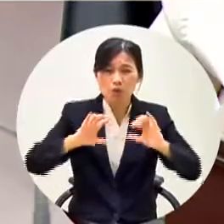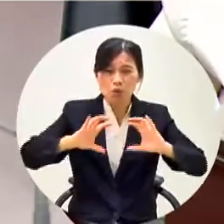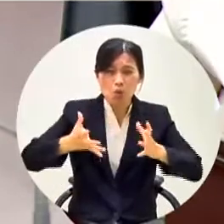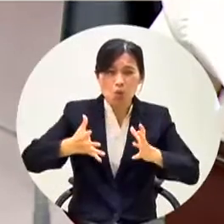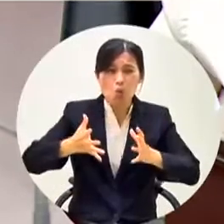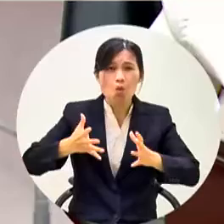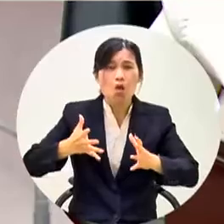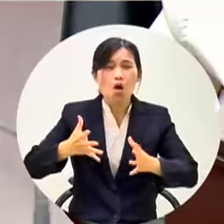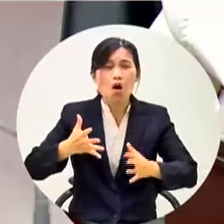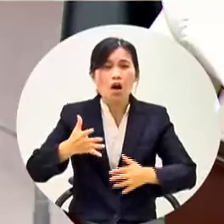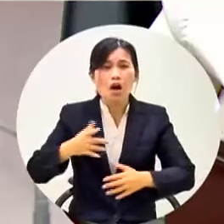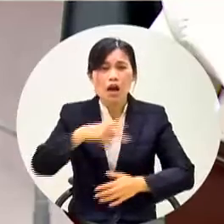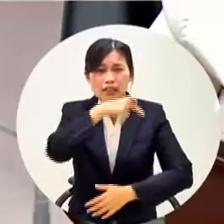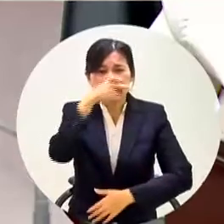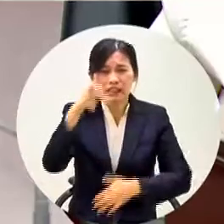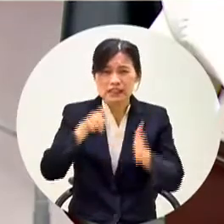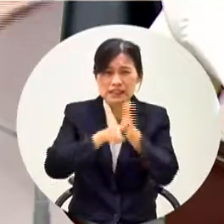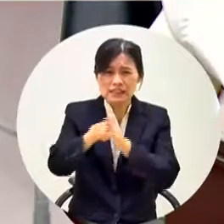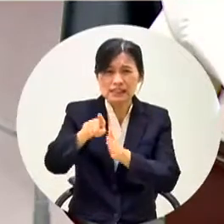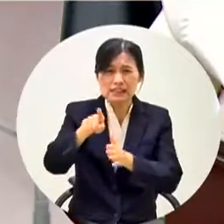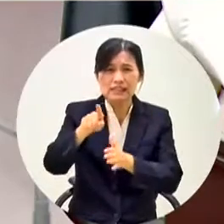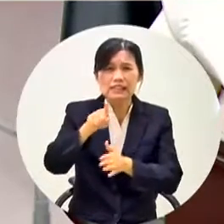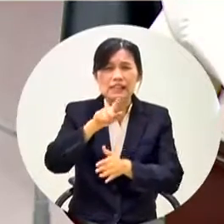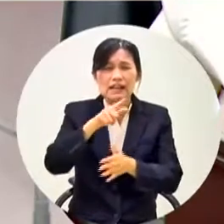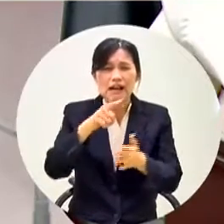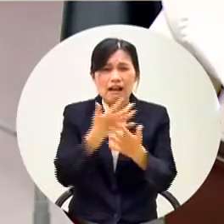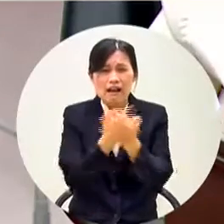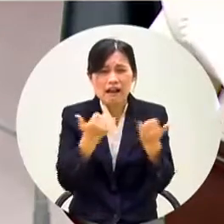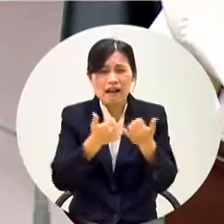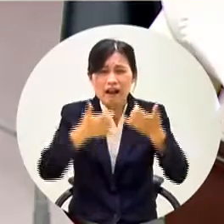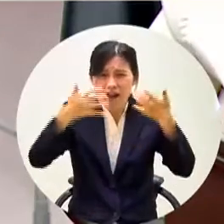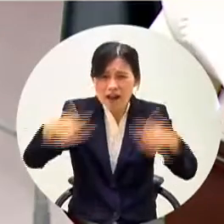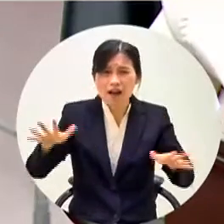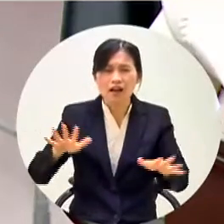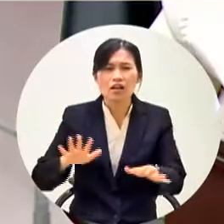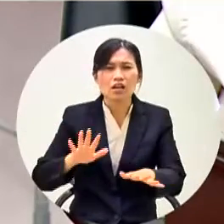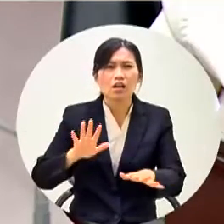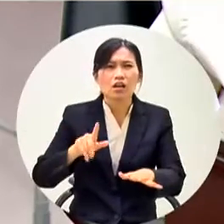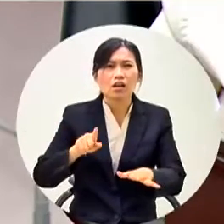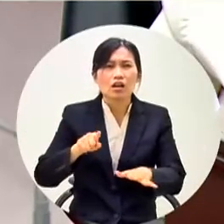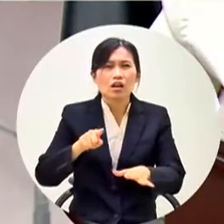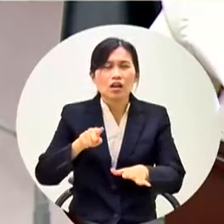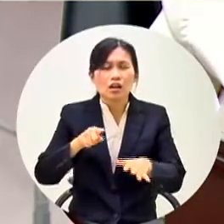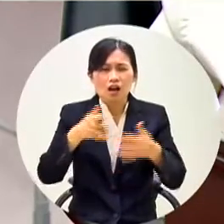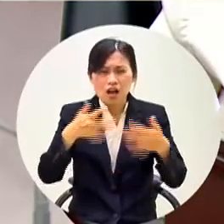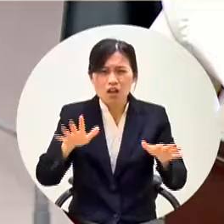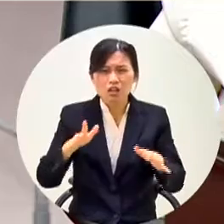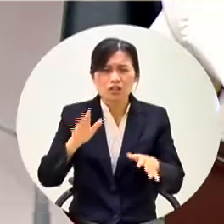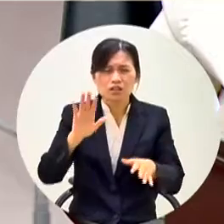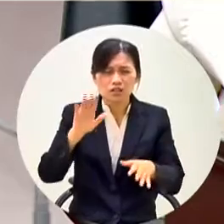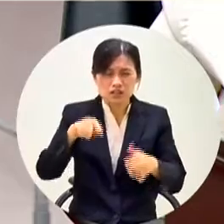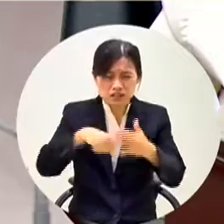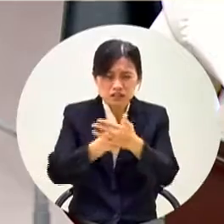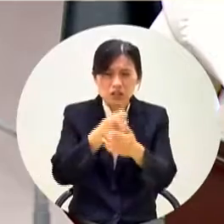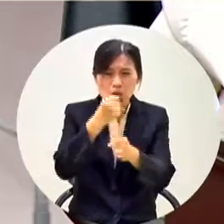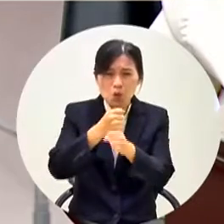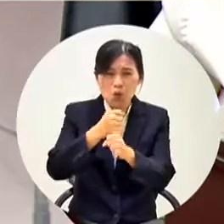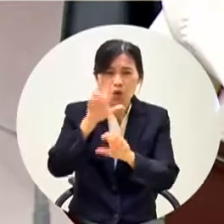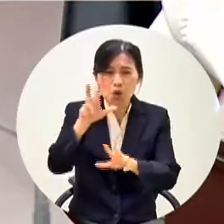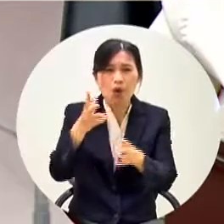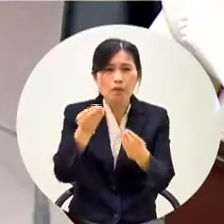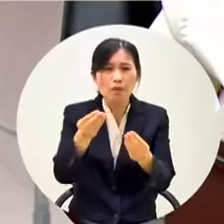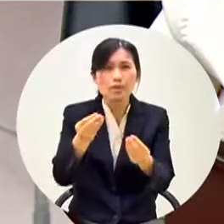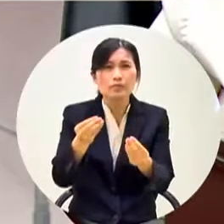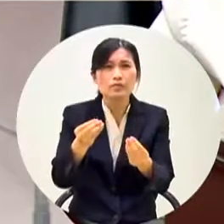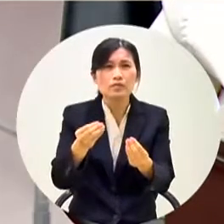英文系的孩子太多了只是沒有去落實全面實施而已中師的價格